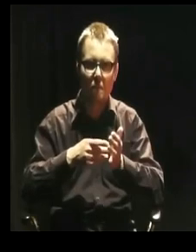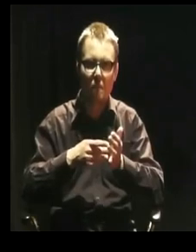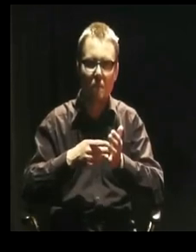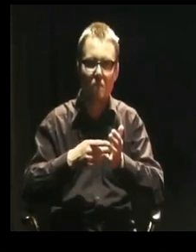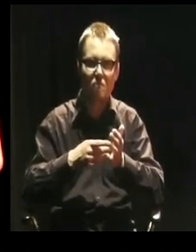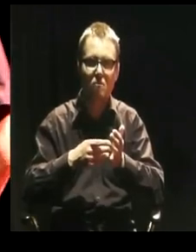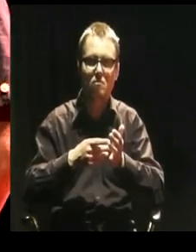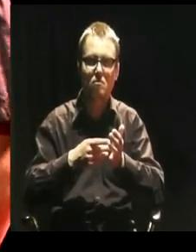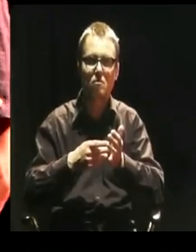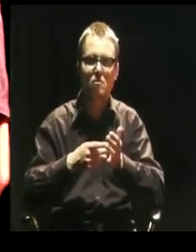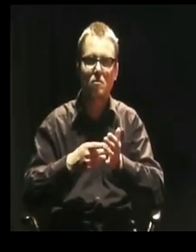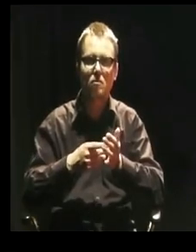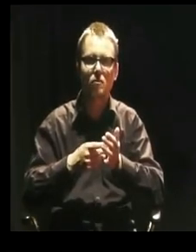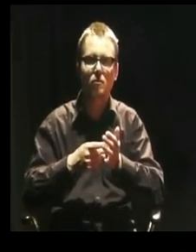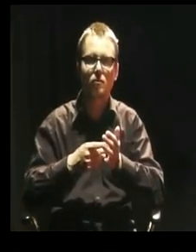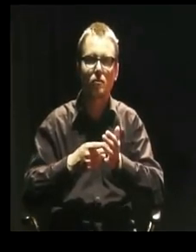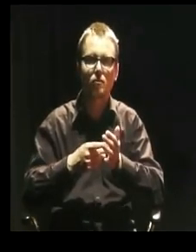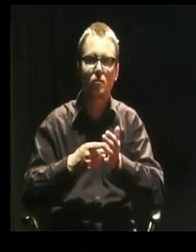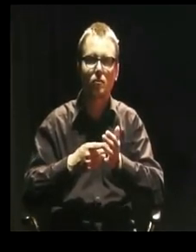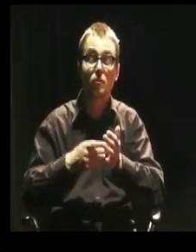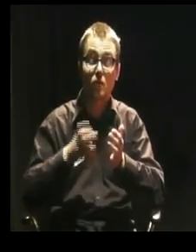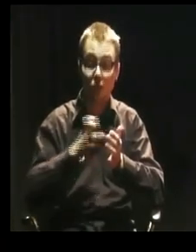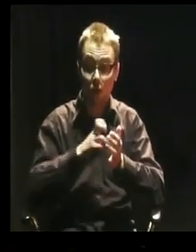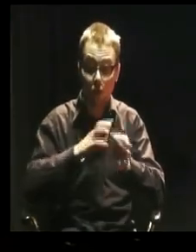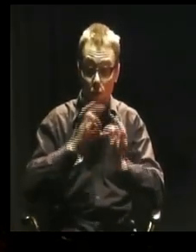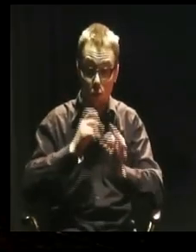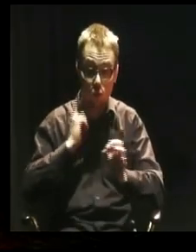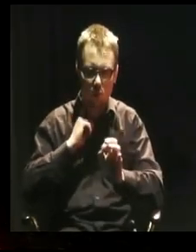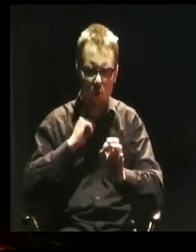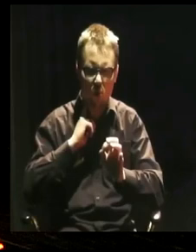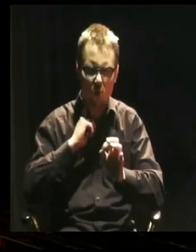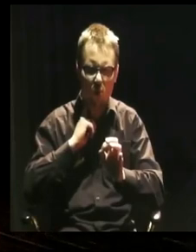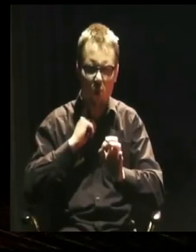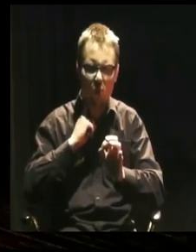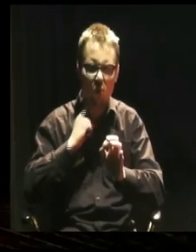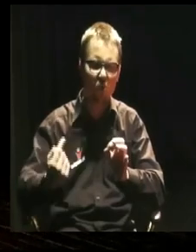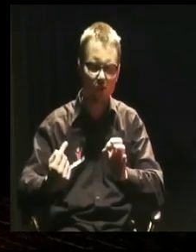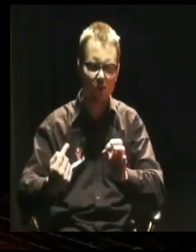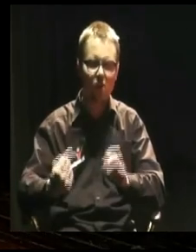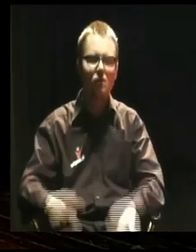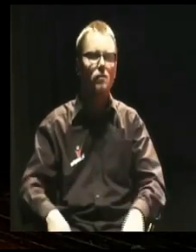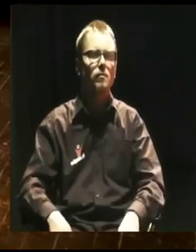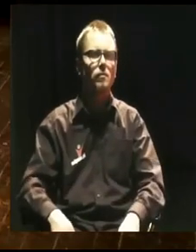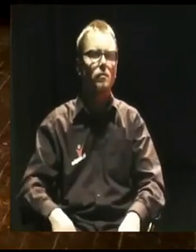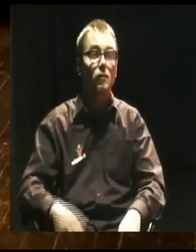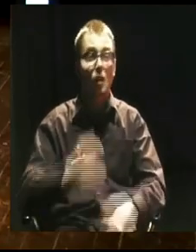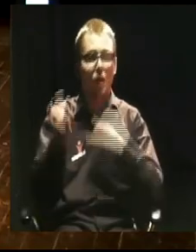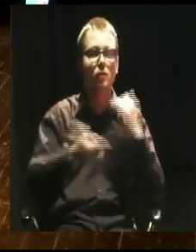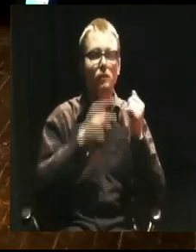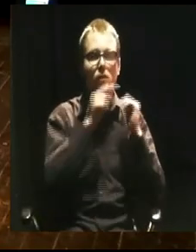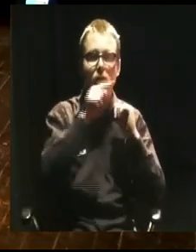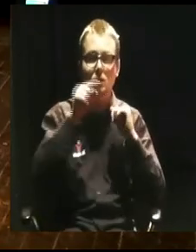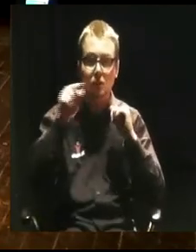do niczego niepotrzebna? Nie do końca tak jest. Znając historię, możemy osiągnąć